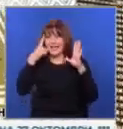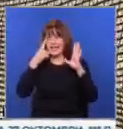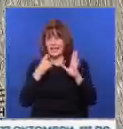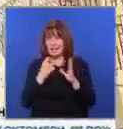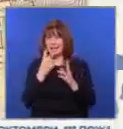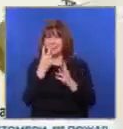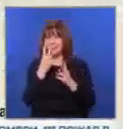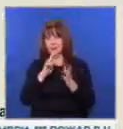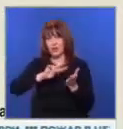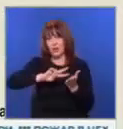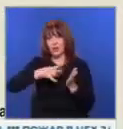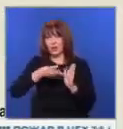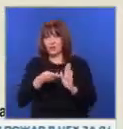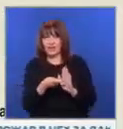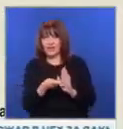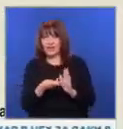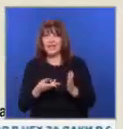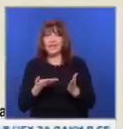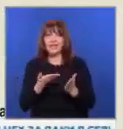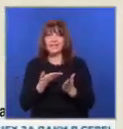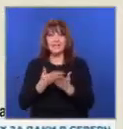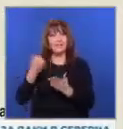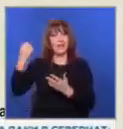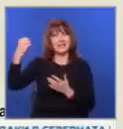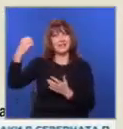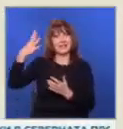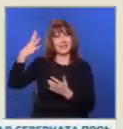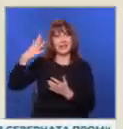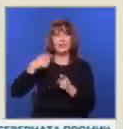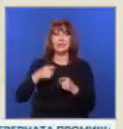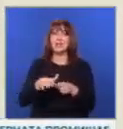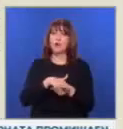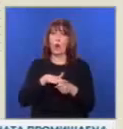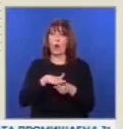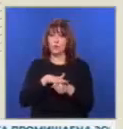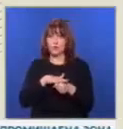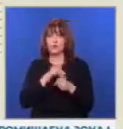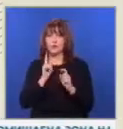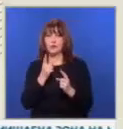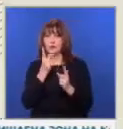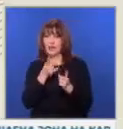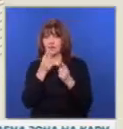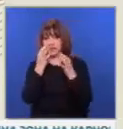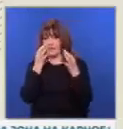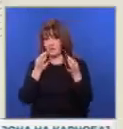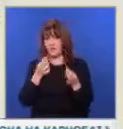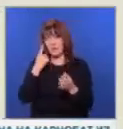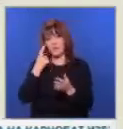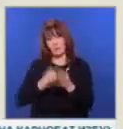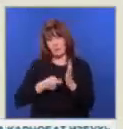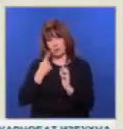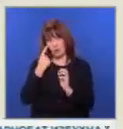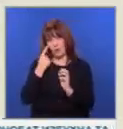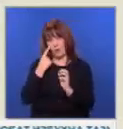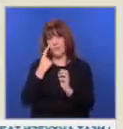което се вижда от двете страни при поставянето и срещу източник на светлина. Това са основните елементи, за които можем да внимаваме с просто око. Но в